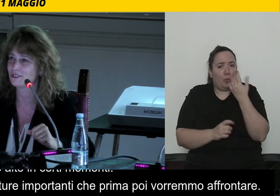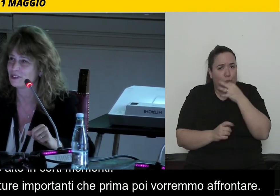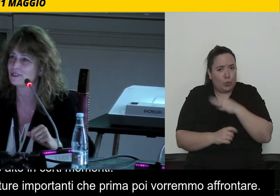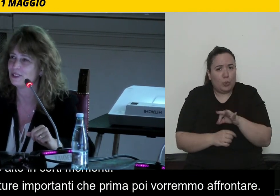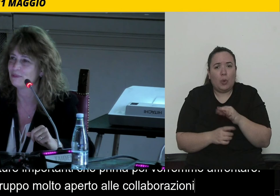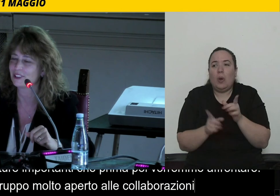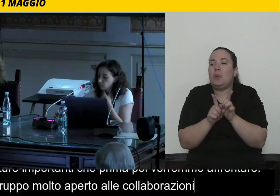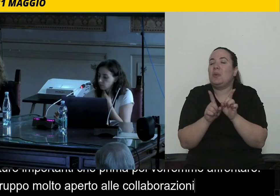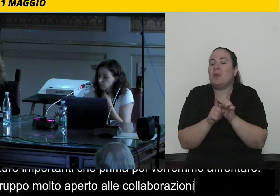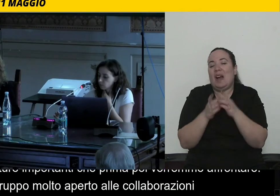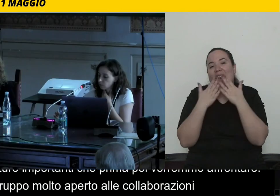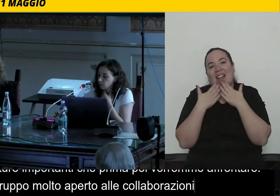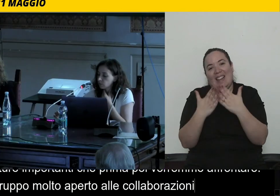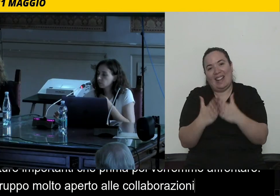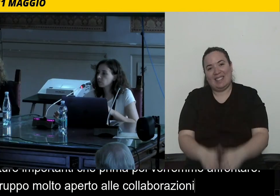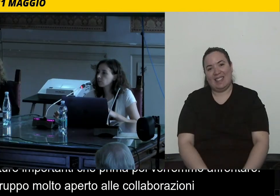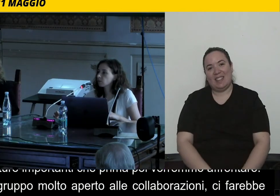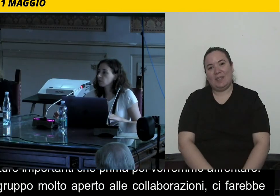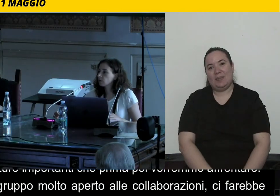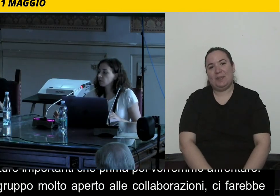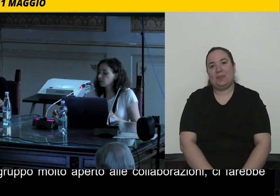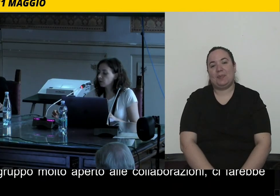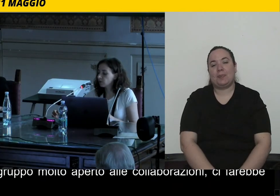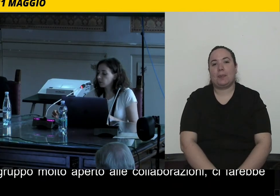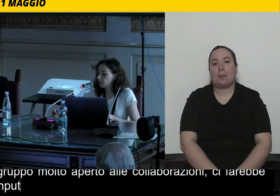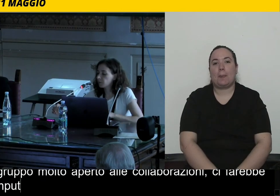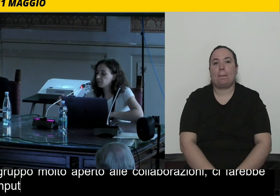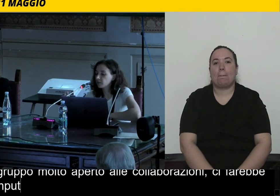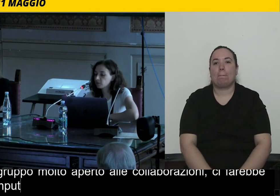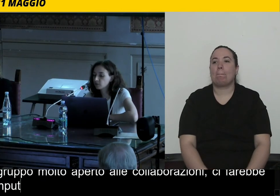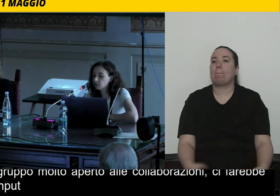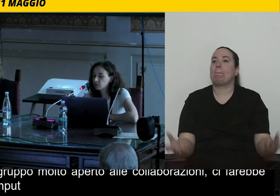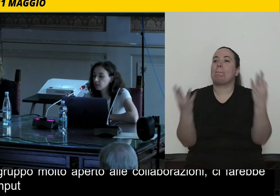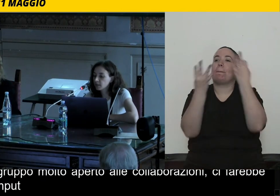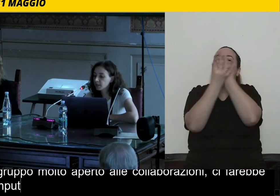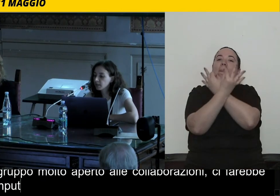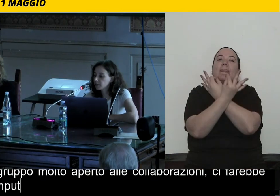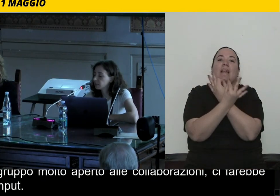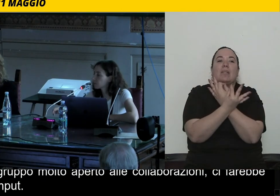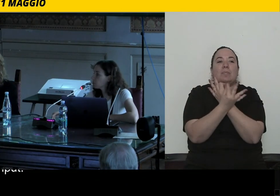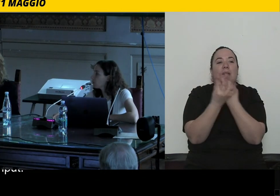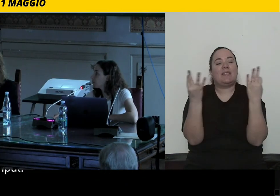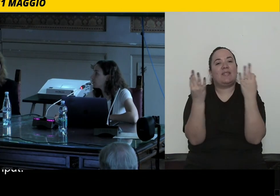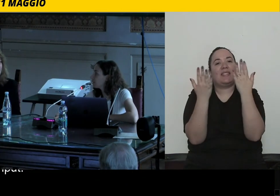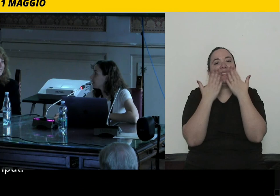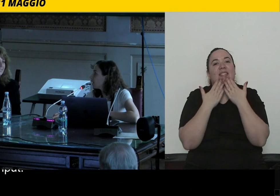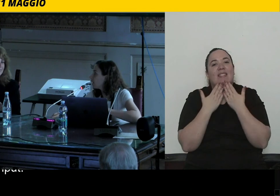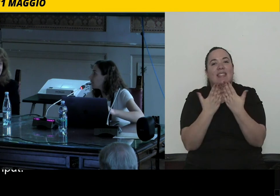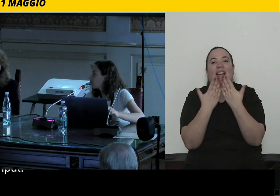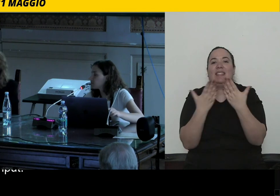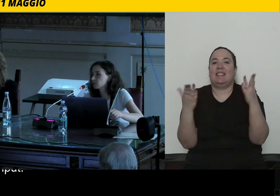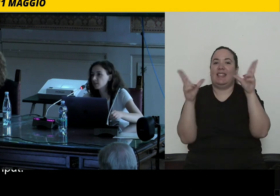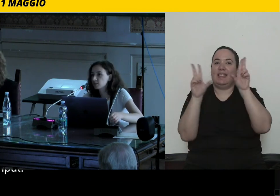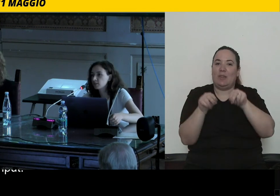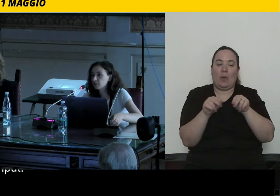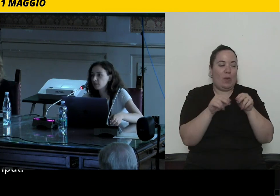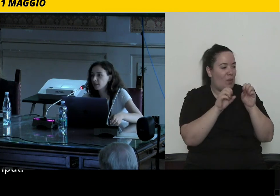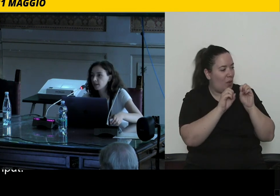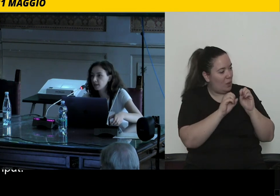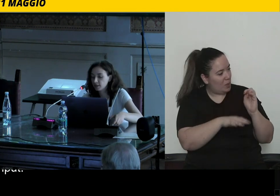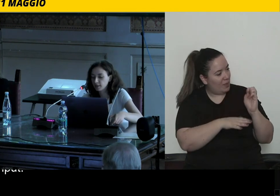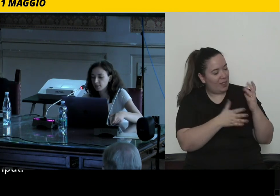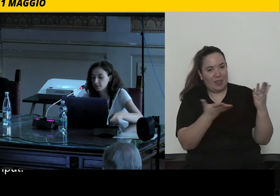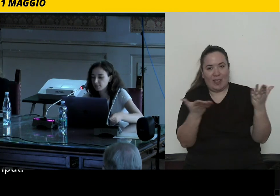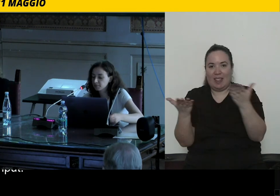questo tipo. Grazie. Grazie mille. Ok, perfetto. Ringraziamo nuovamente la professoressa e